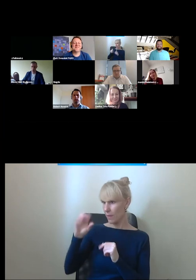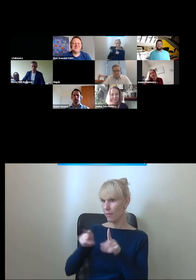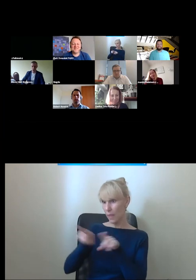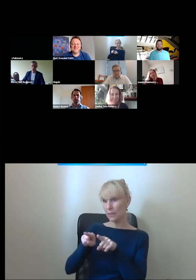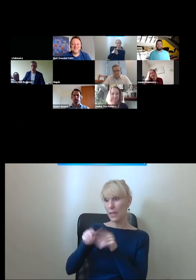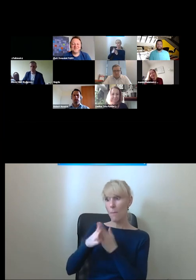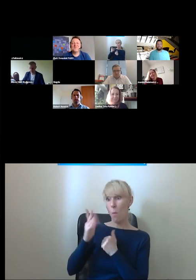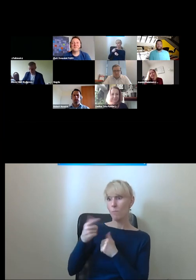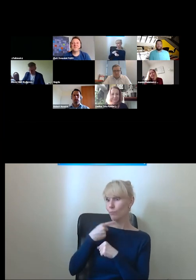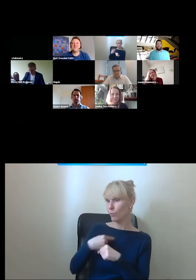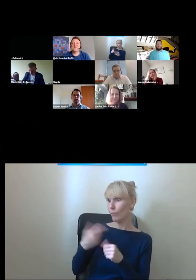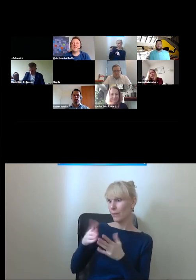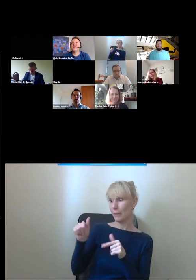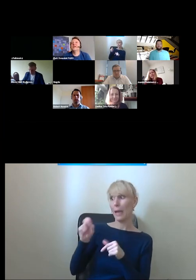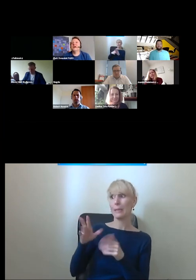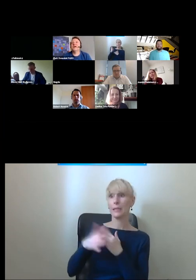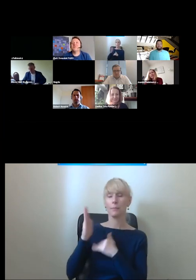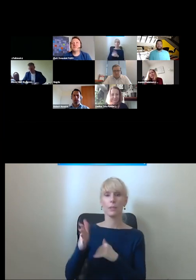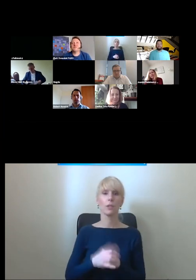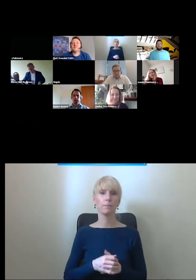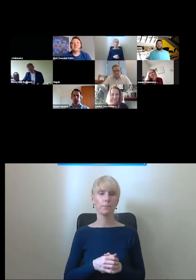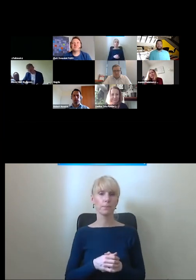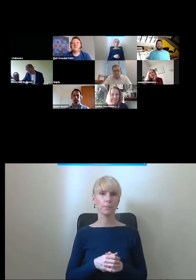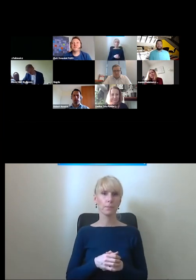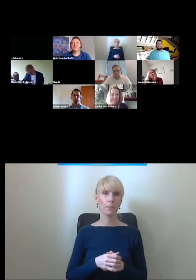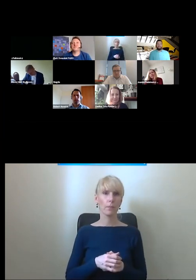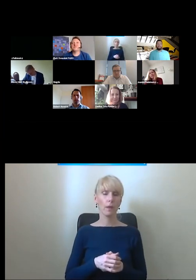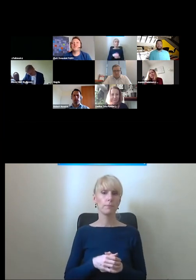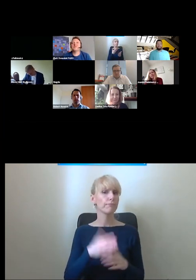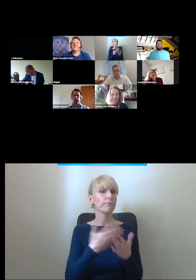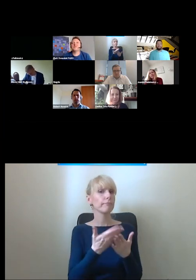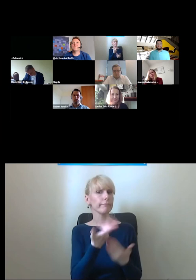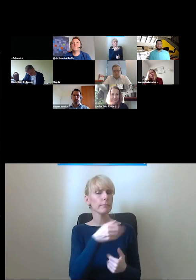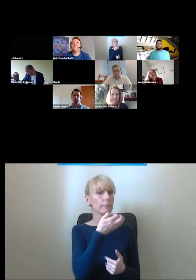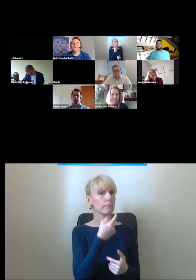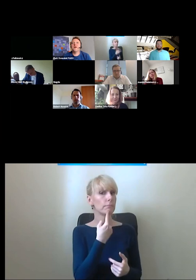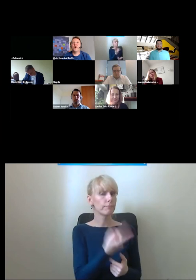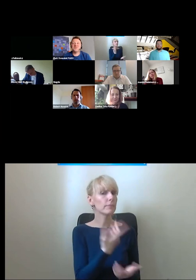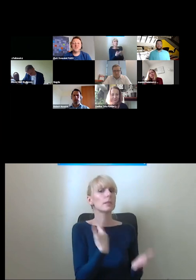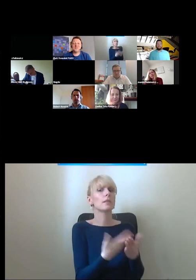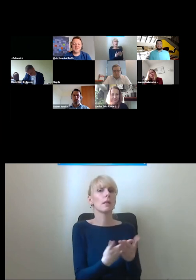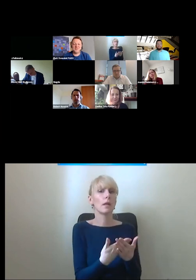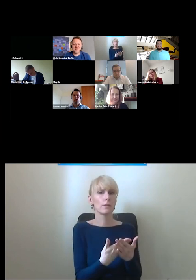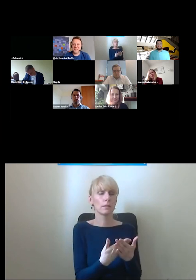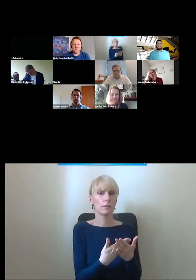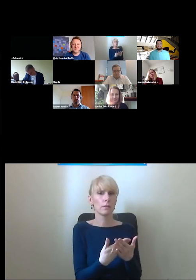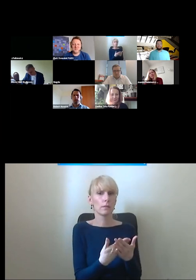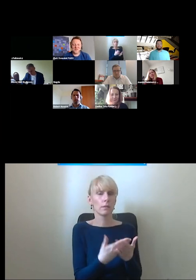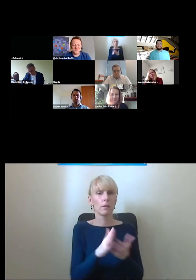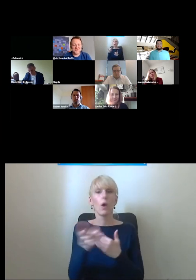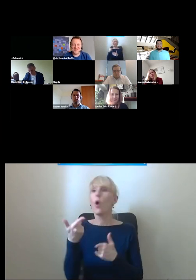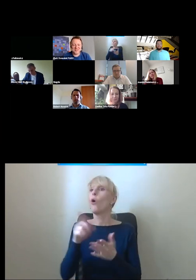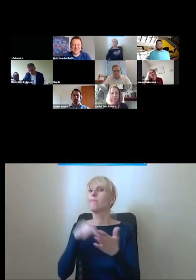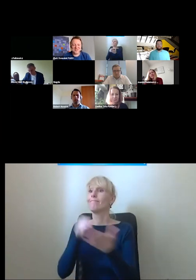więc będziemy o tym rozmawiać powiedzcie jeszcze o tych dlaczego o styczeń 2020 termin